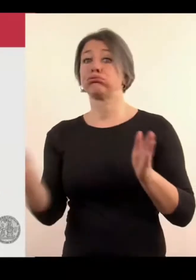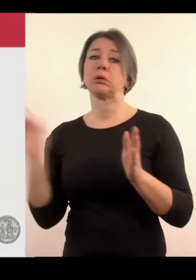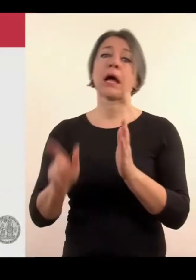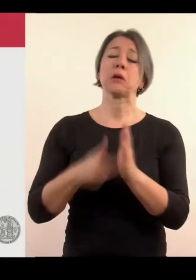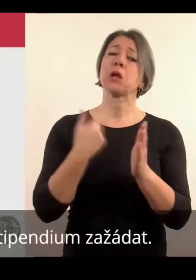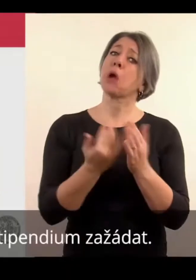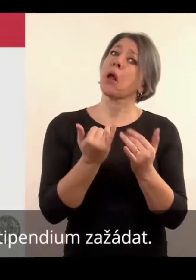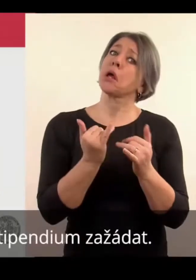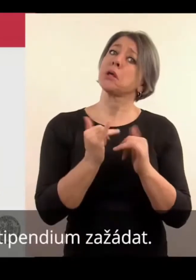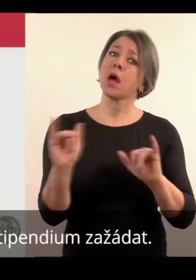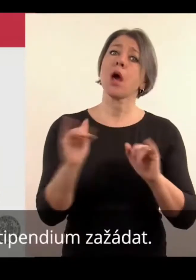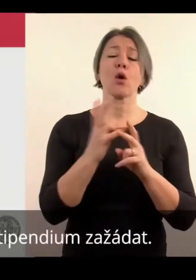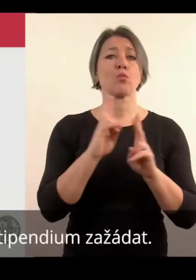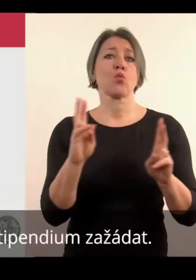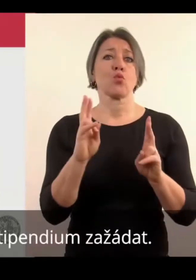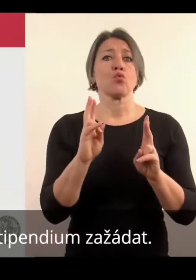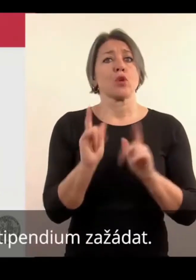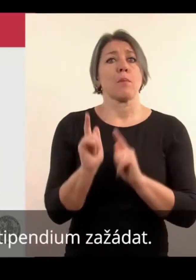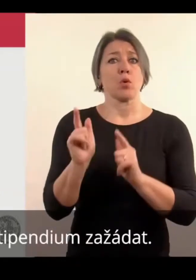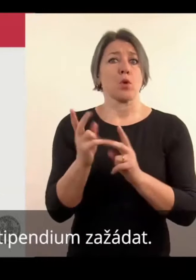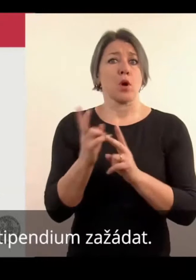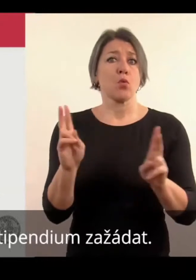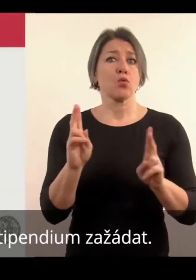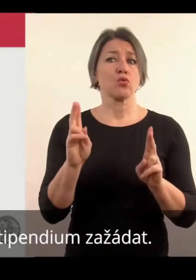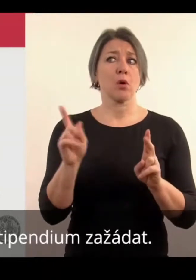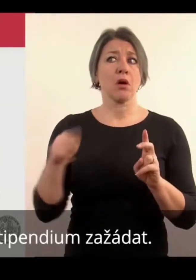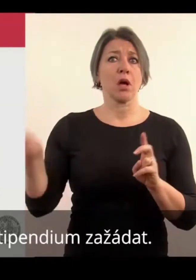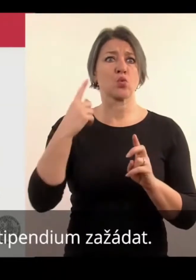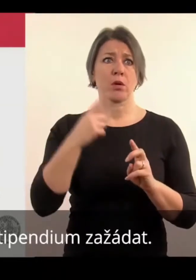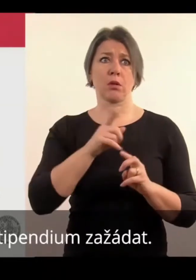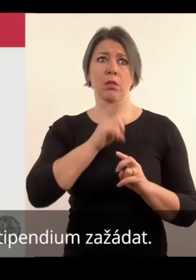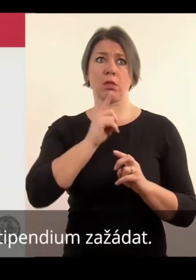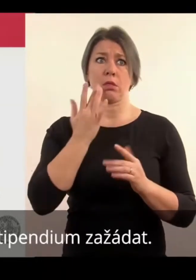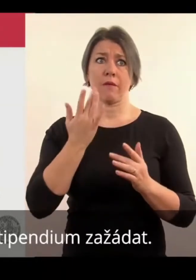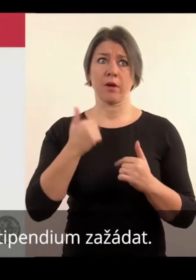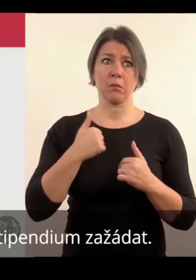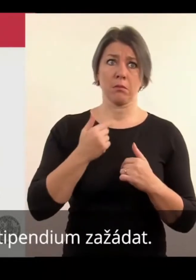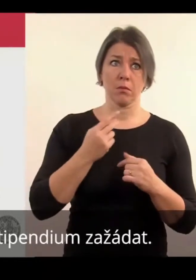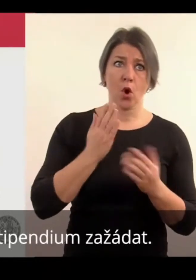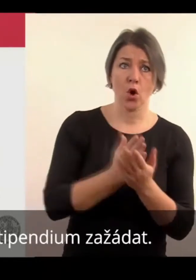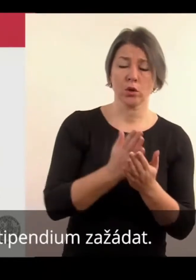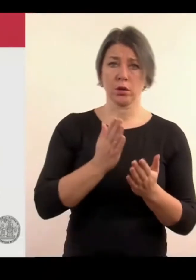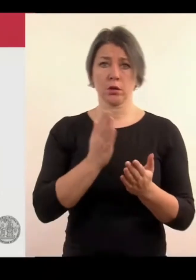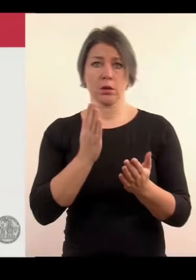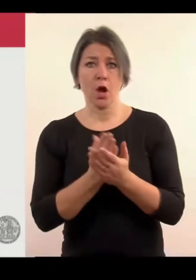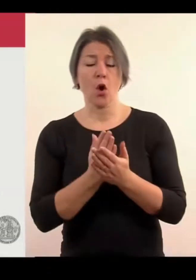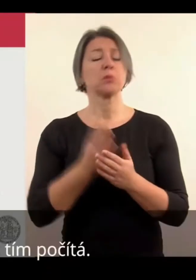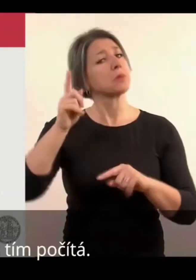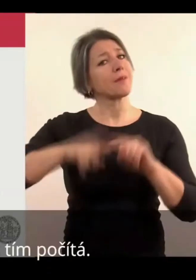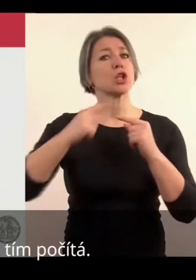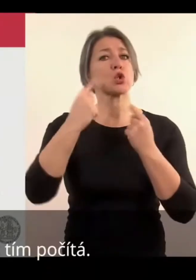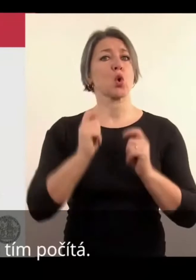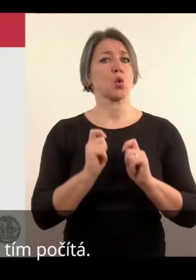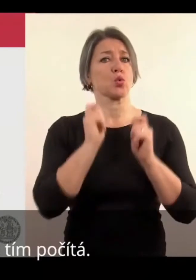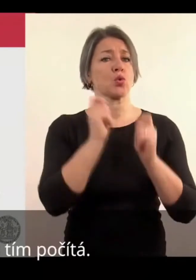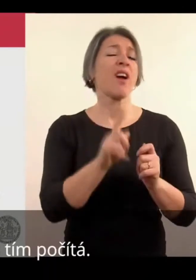mnoho, ale příště není žádná, jak jsem se nepojitel o to, se jenom zažádat. Je to tak, že